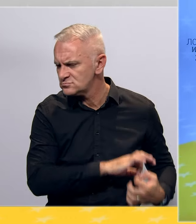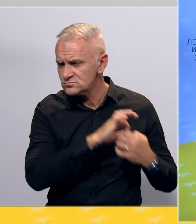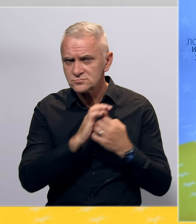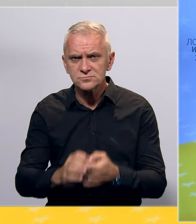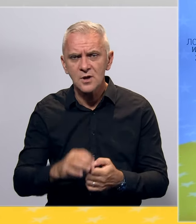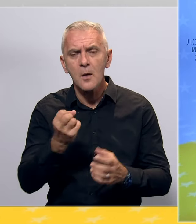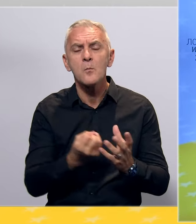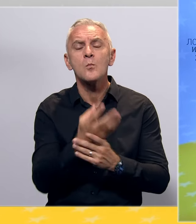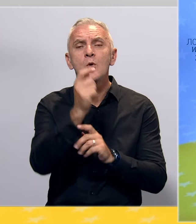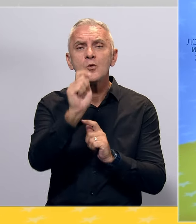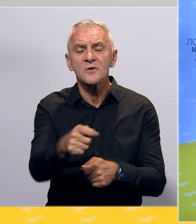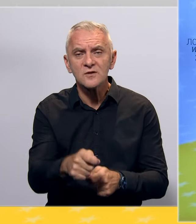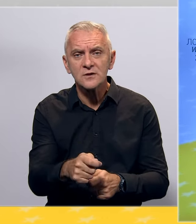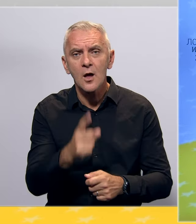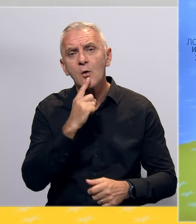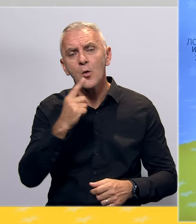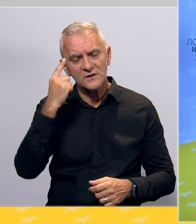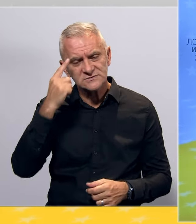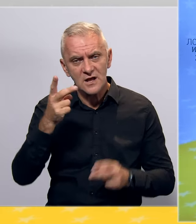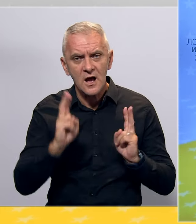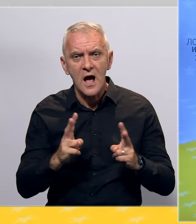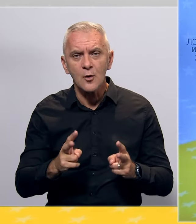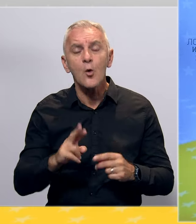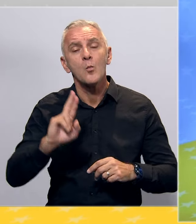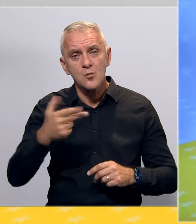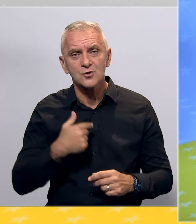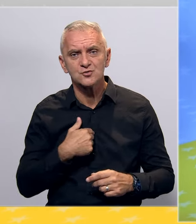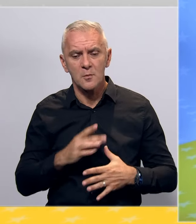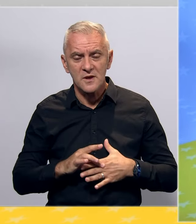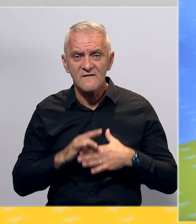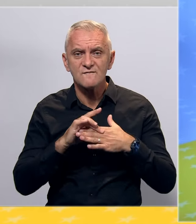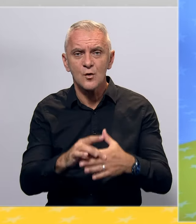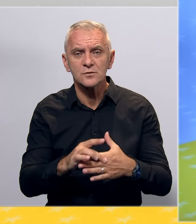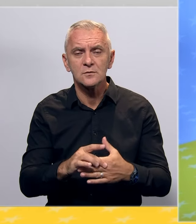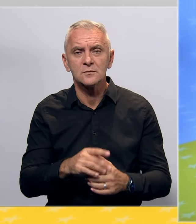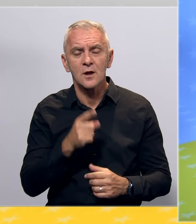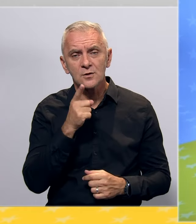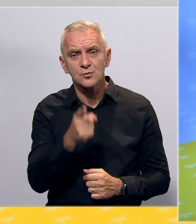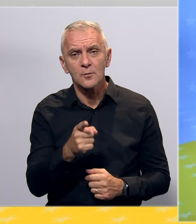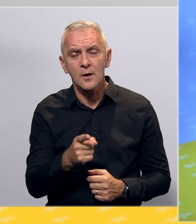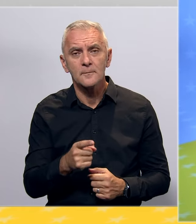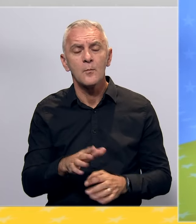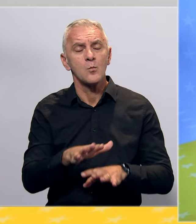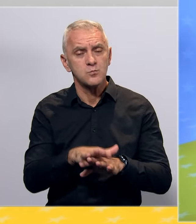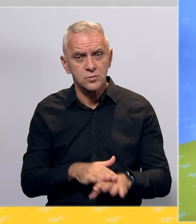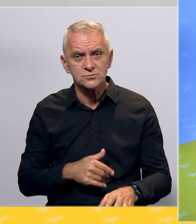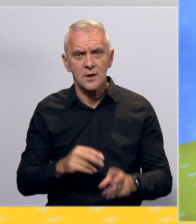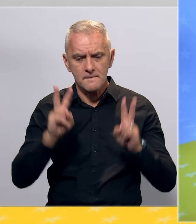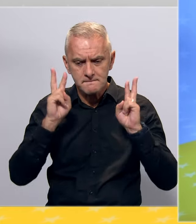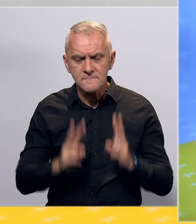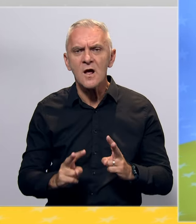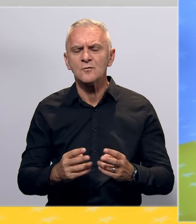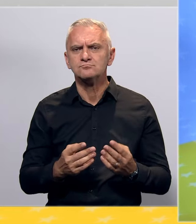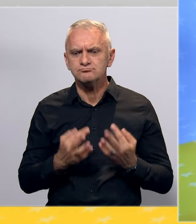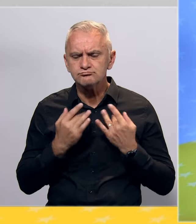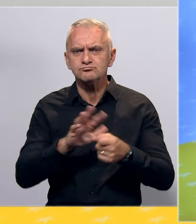Sembirskog poljoprivrednika i koji zna kako Sembiriju možemo povesti ka tome da napokon postane prava žitnica